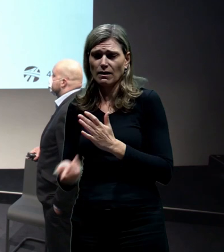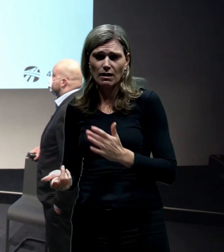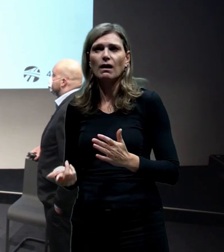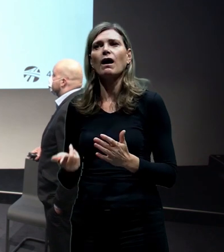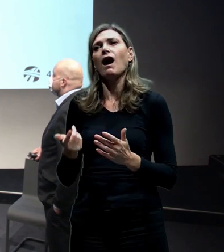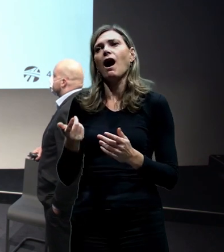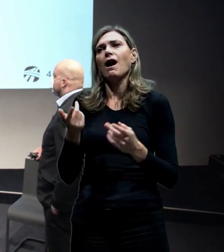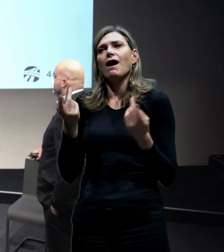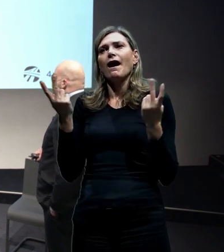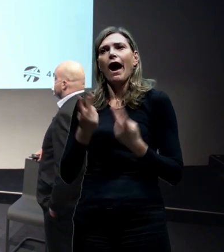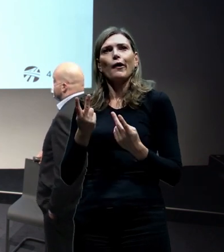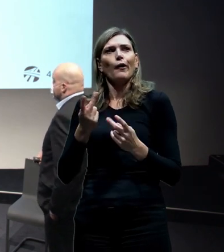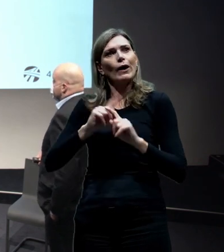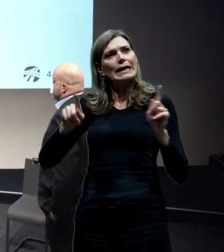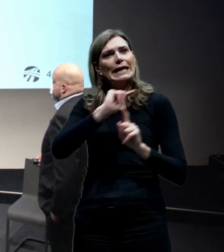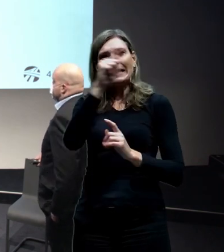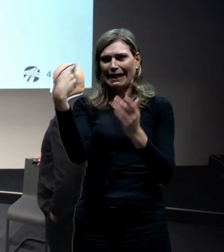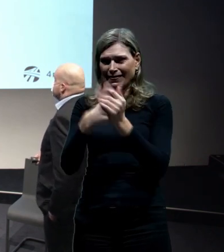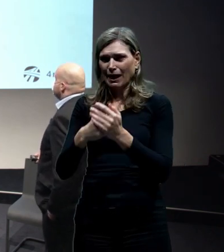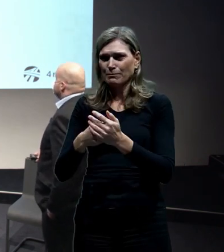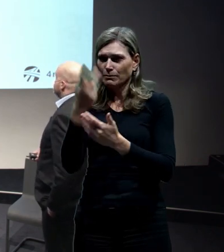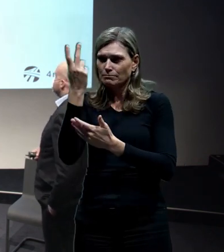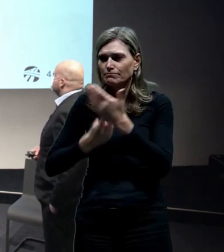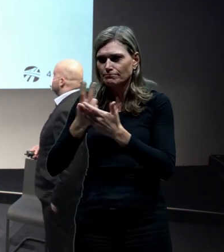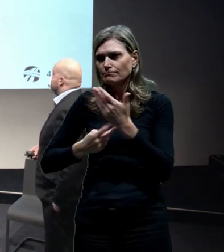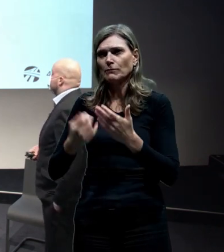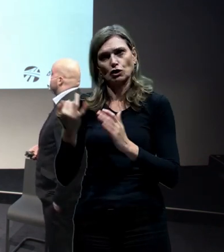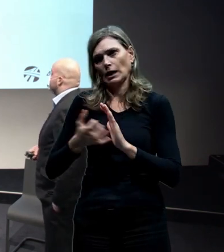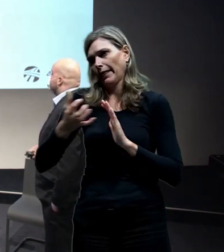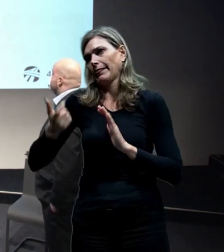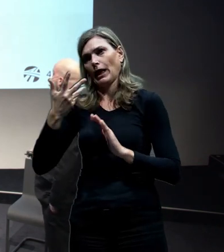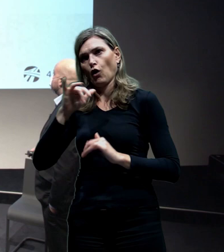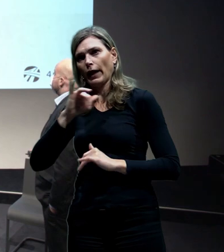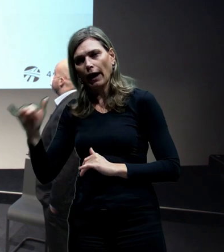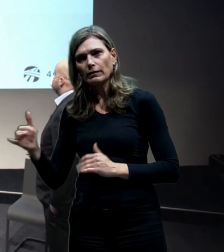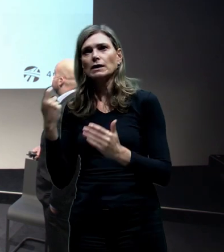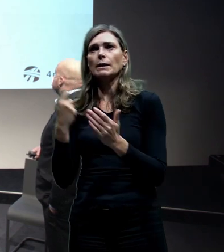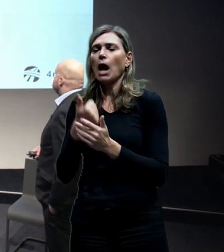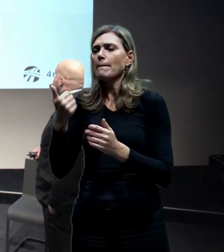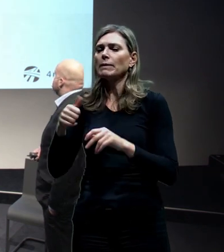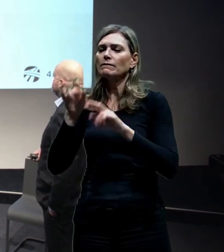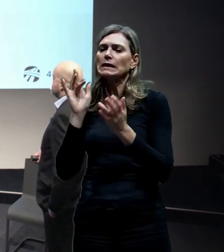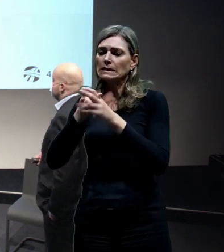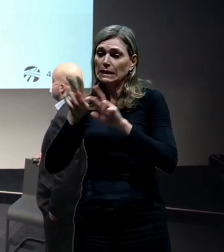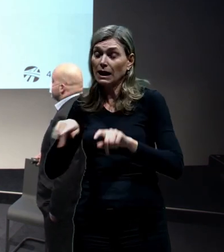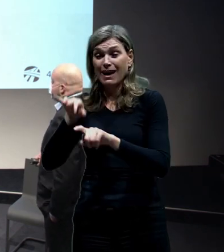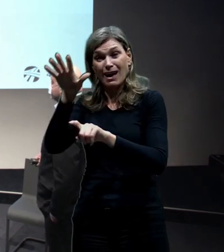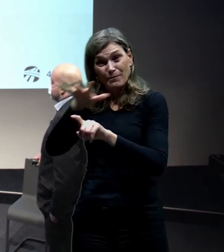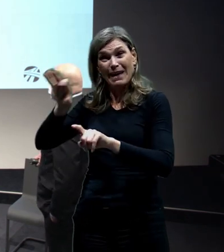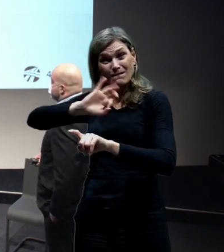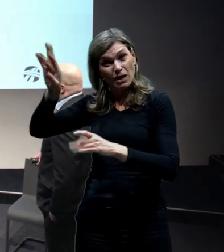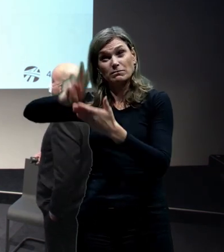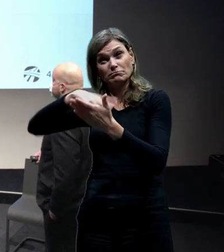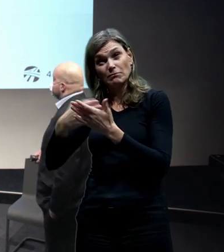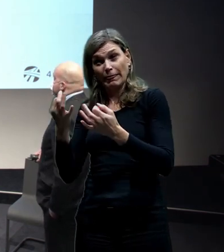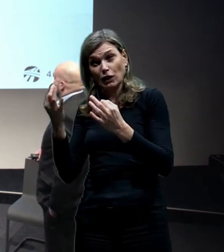se tady projednává již několik let. To znamená, zásadní byla určitě provoditelnost. Je potřeba si uvědomit, že jsou to